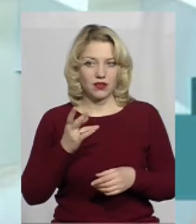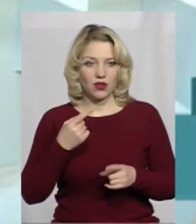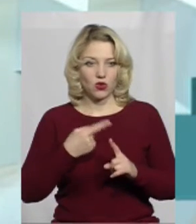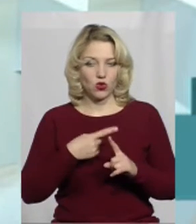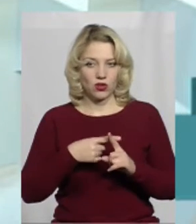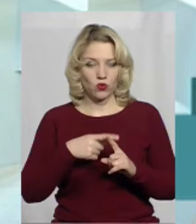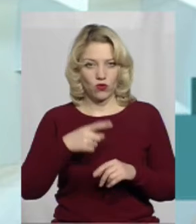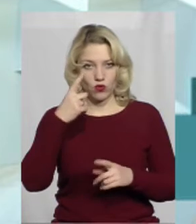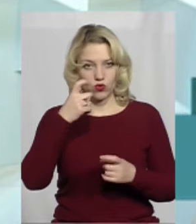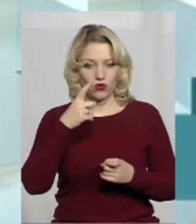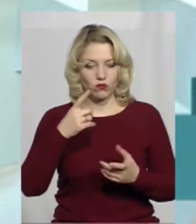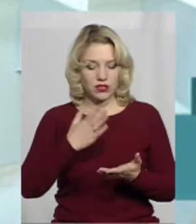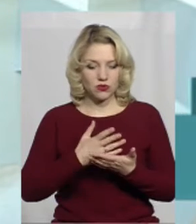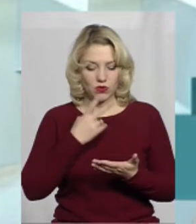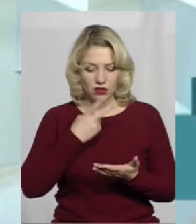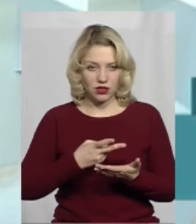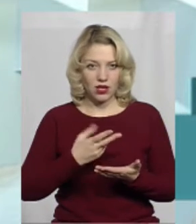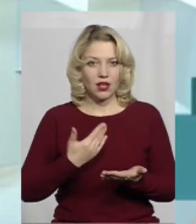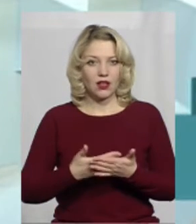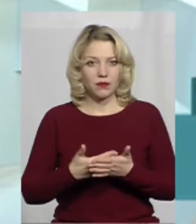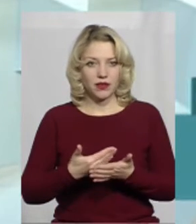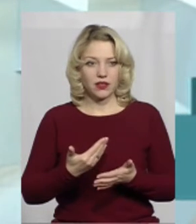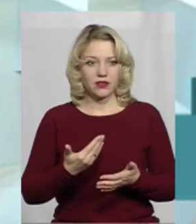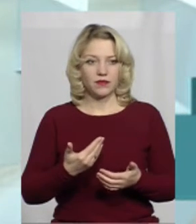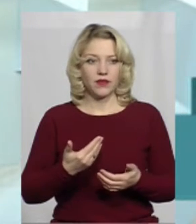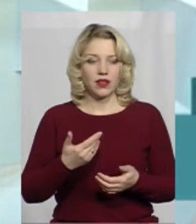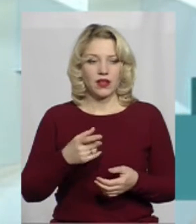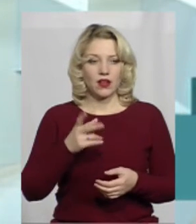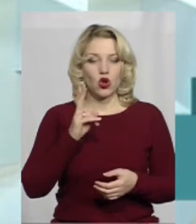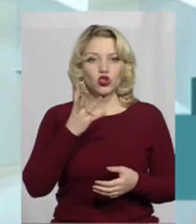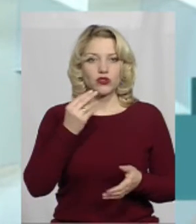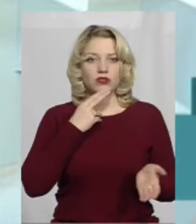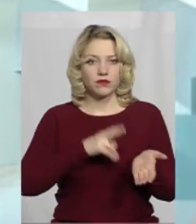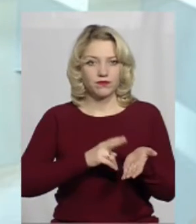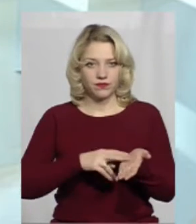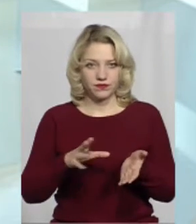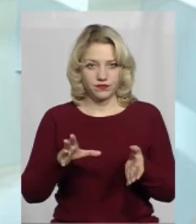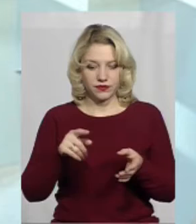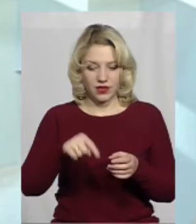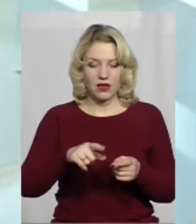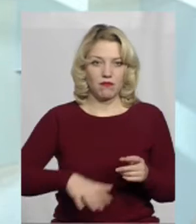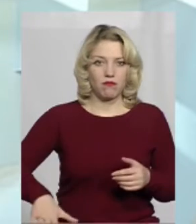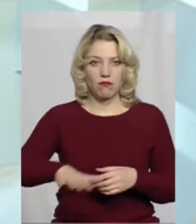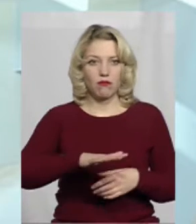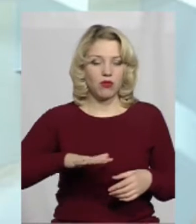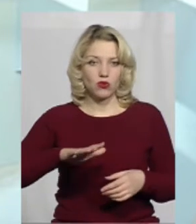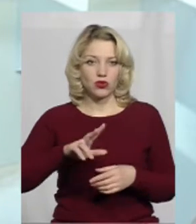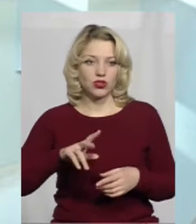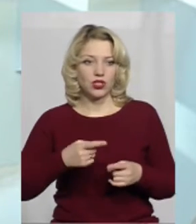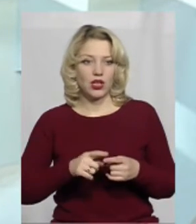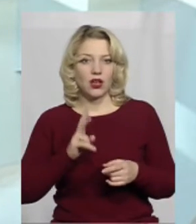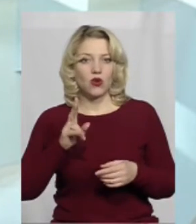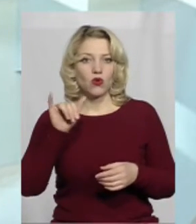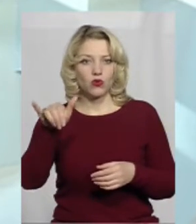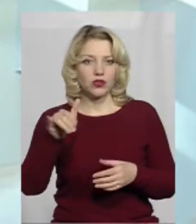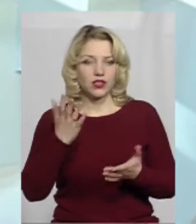додаткову інформацію, на яку можна було б опертися. Зокрема, значить, хтось зареєстрований на цій житловій площі, який має певні види